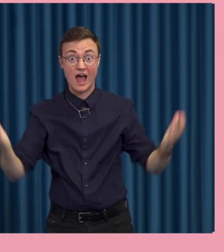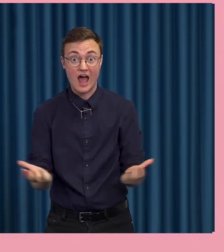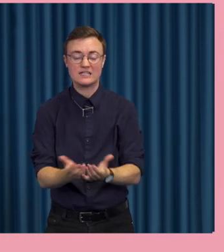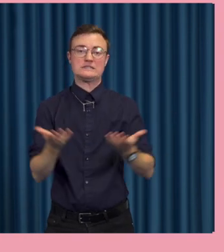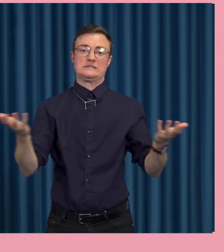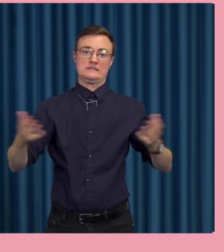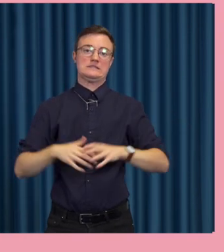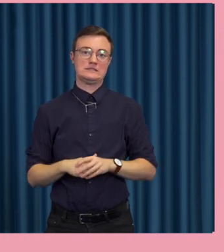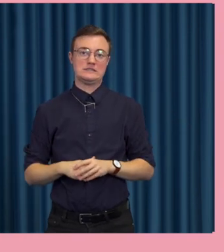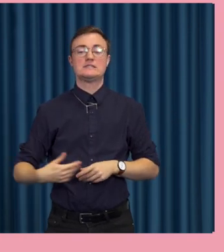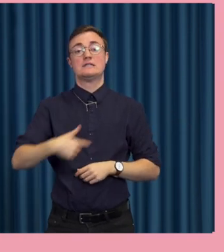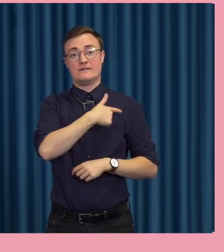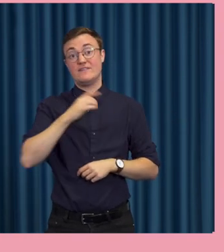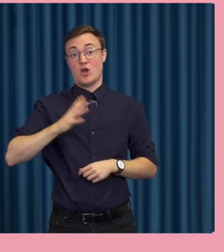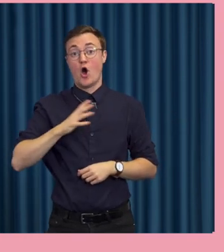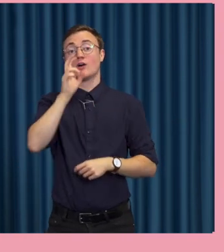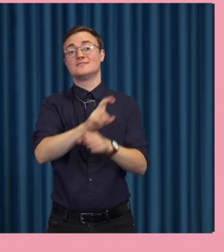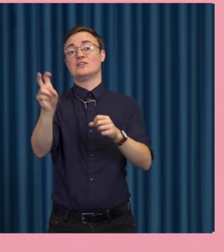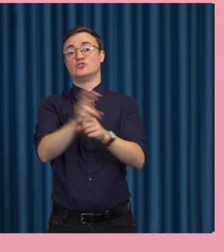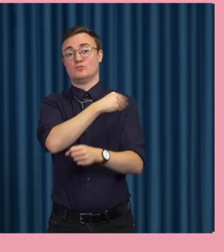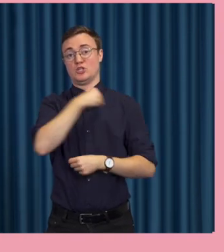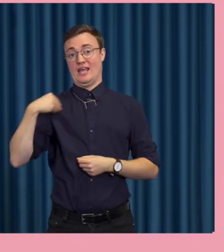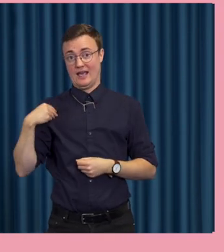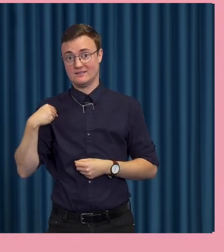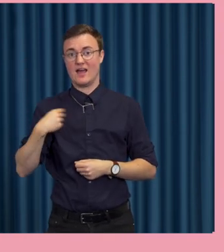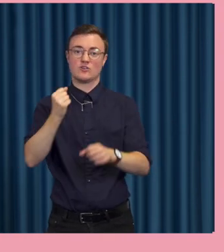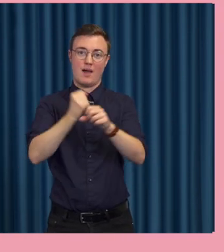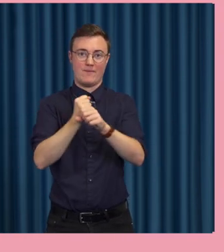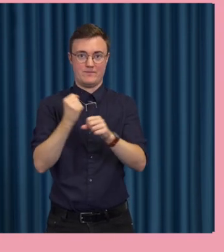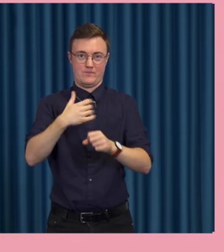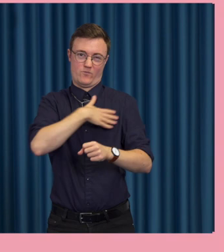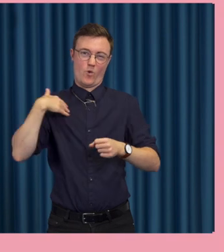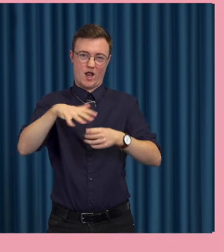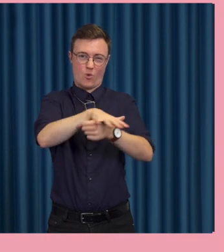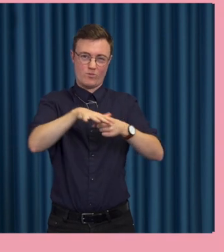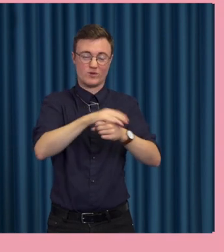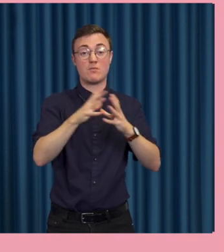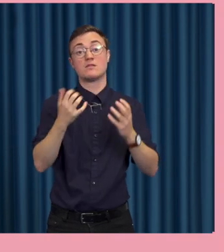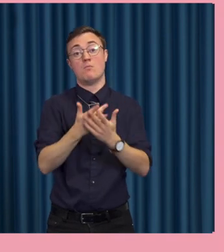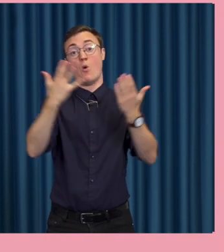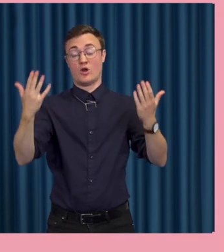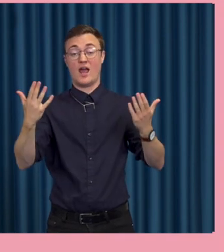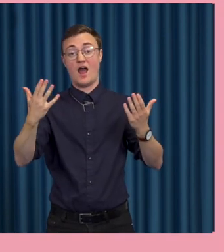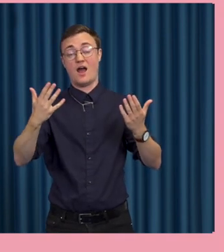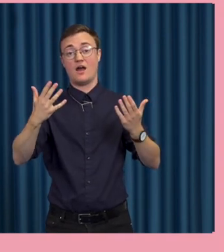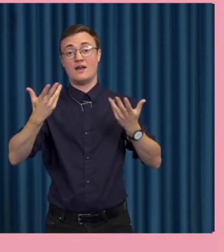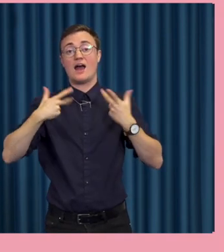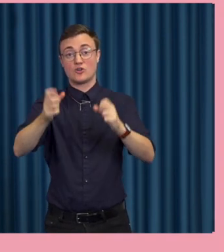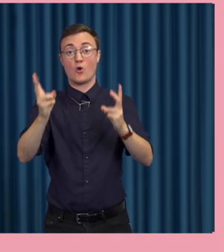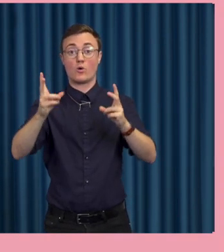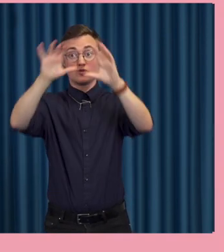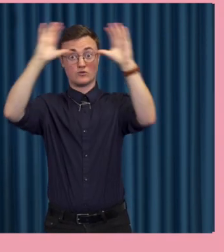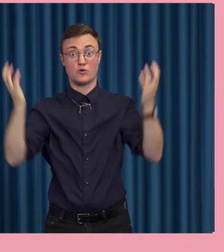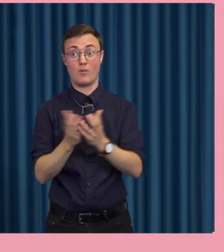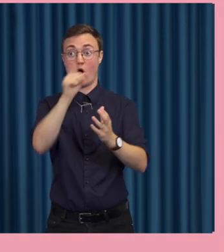resten av världen. Vi har ju liksom tillsynsmyndigheter och så som jobbar i vår juridikation medan många av aktörerna är såklart globala,